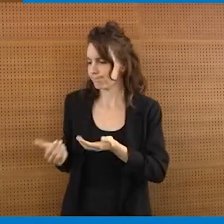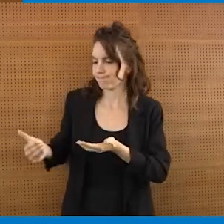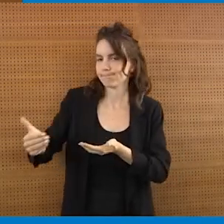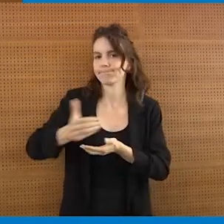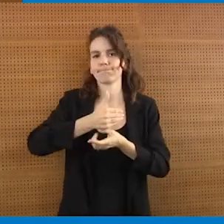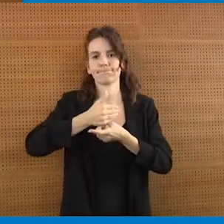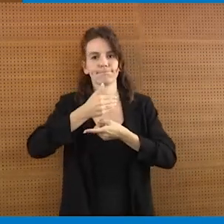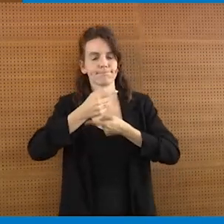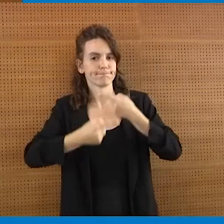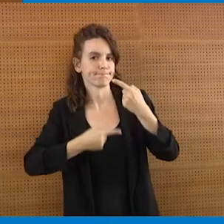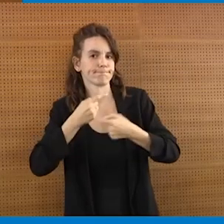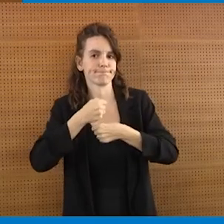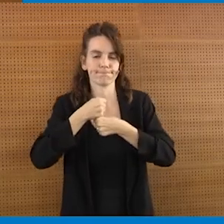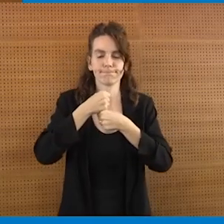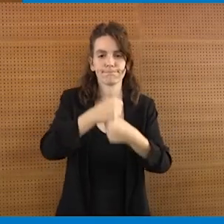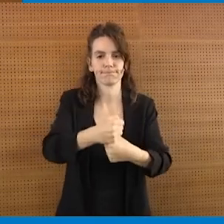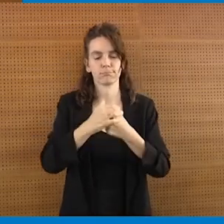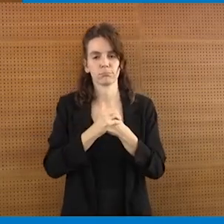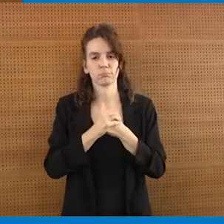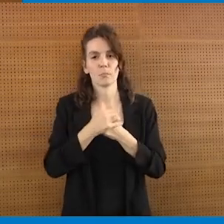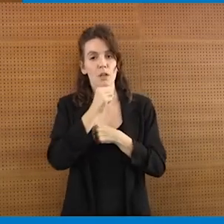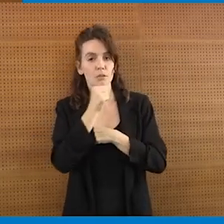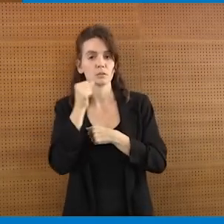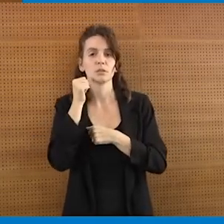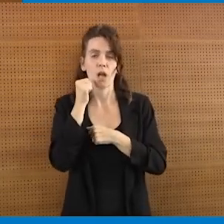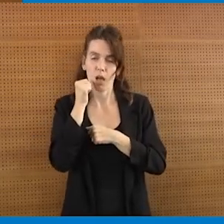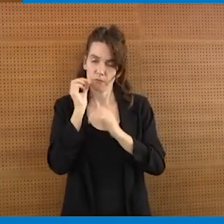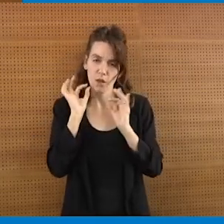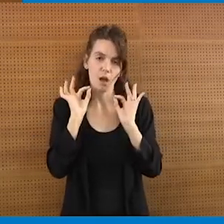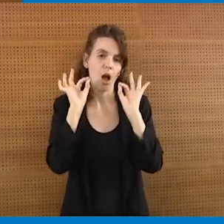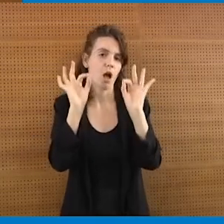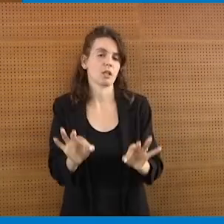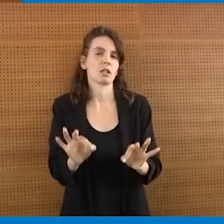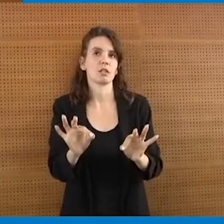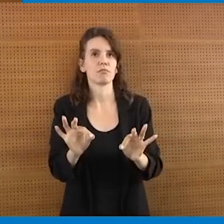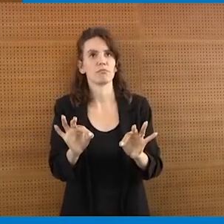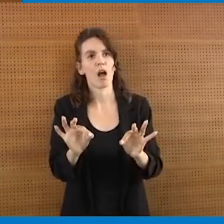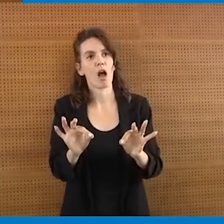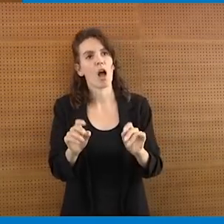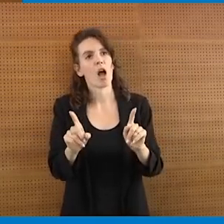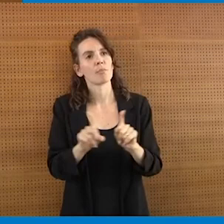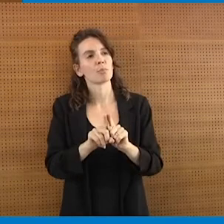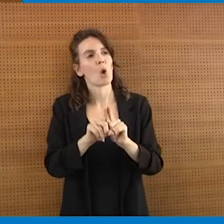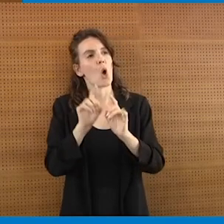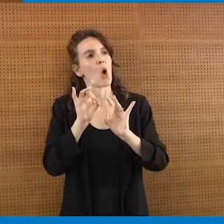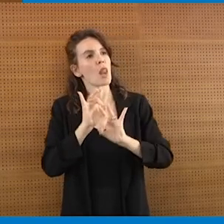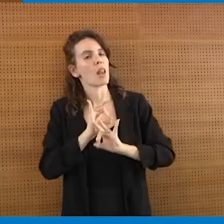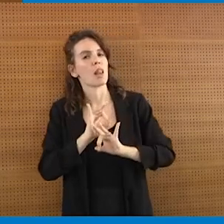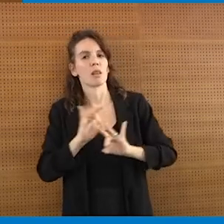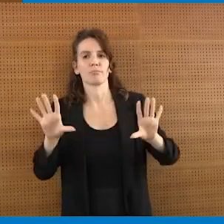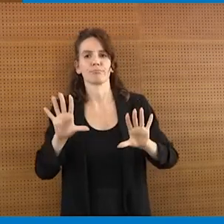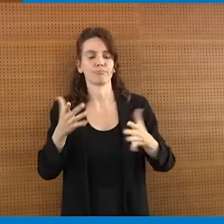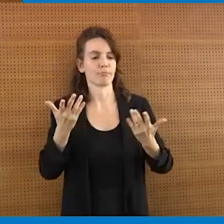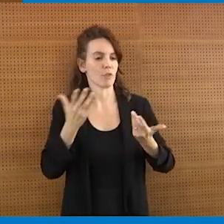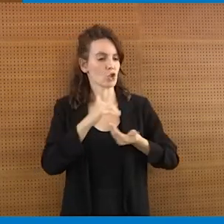oggi. Abbiamo bisogno io credo di arrivare ad una vera e propria io la definisco così emancipazione dello sport di base, dello